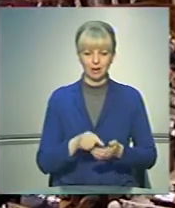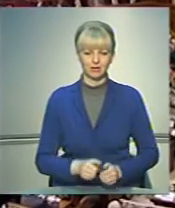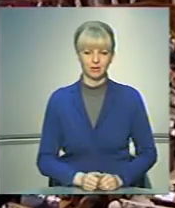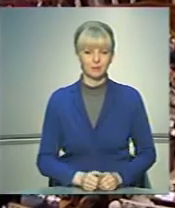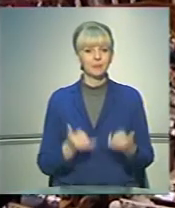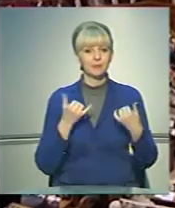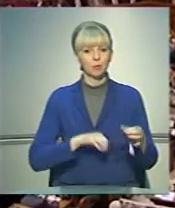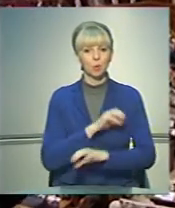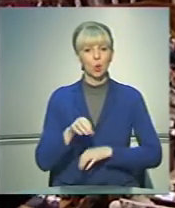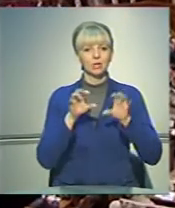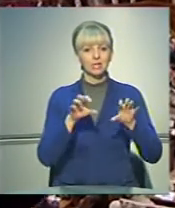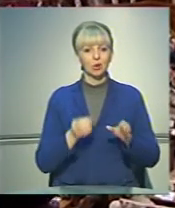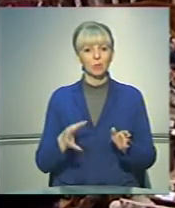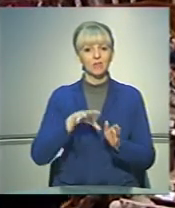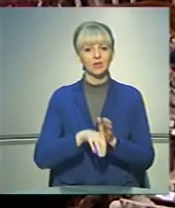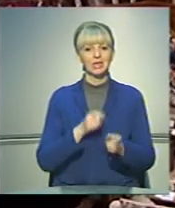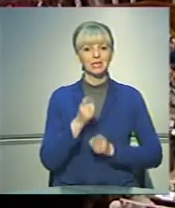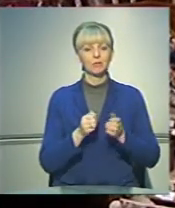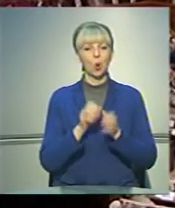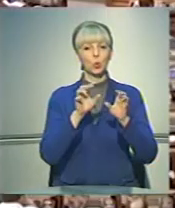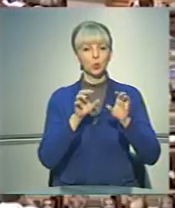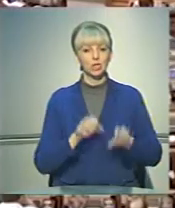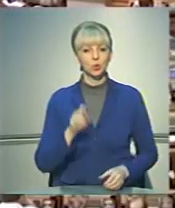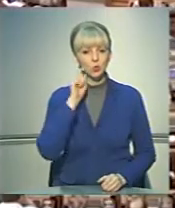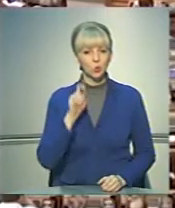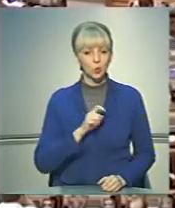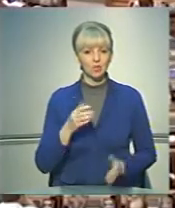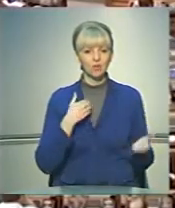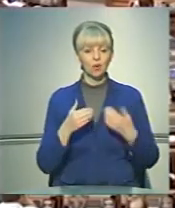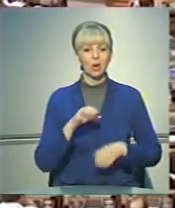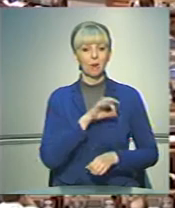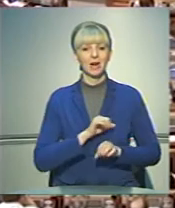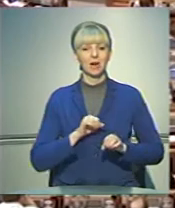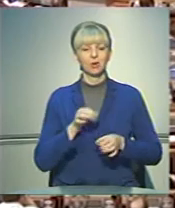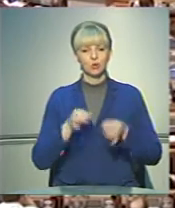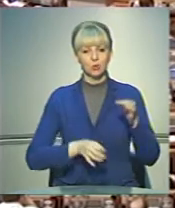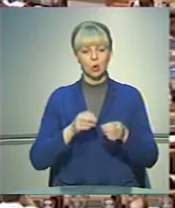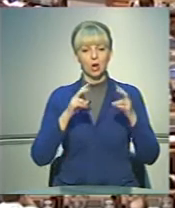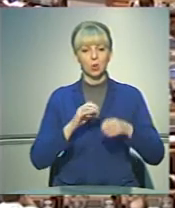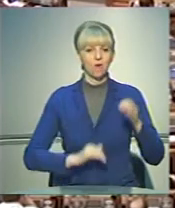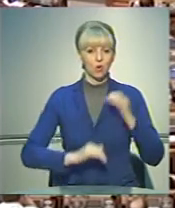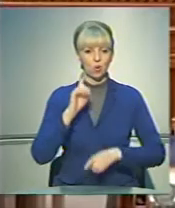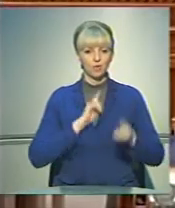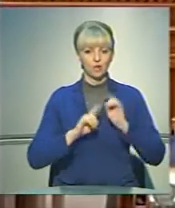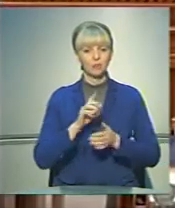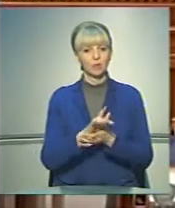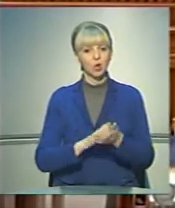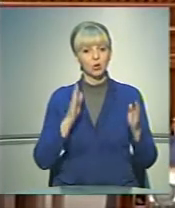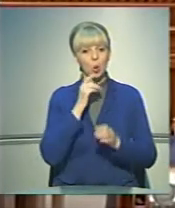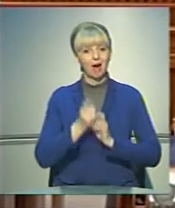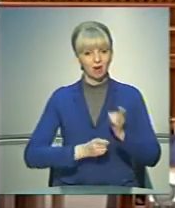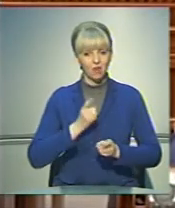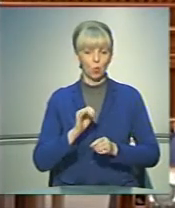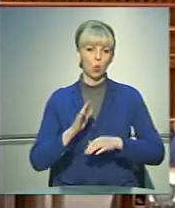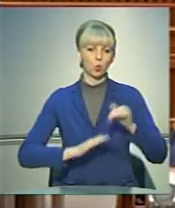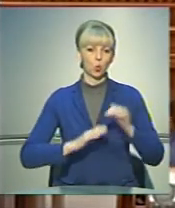Наразі проєкт закону про внесення змін до Конституції України щодо правосуддя на розгляді у Верховній Раді. Тож подальша доля реформи